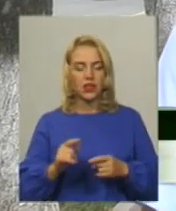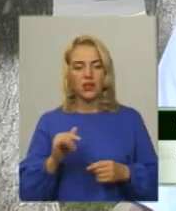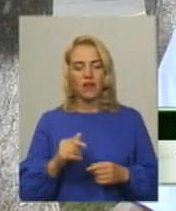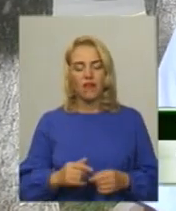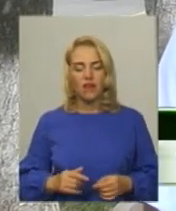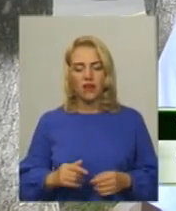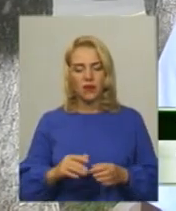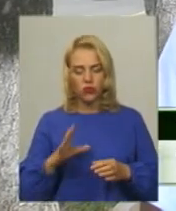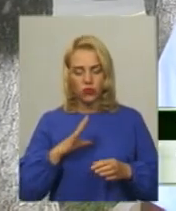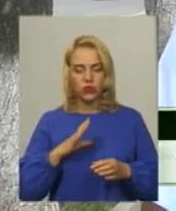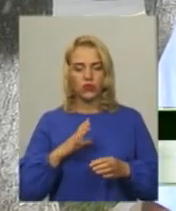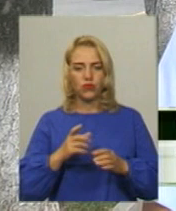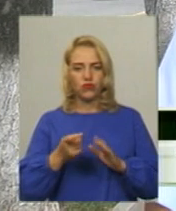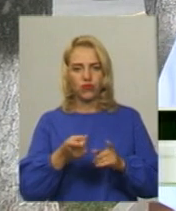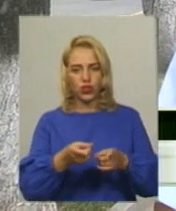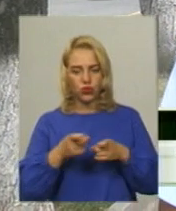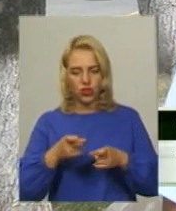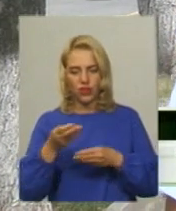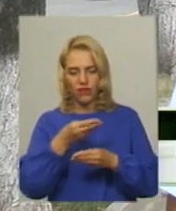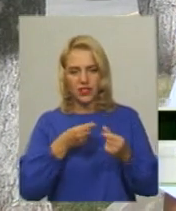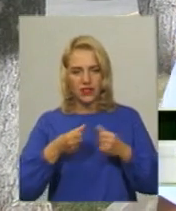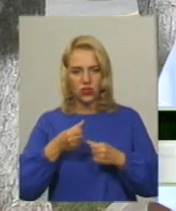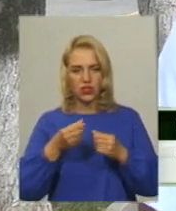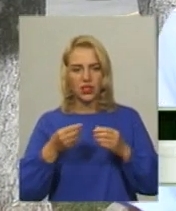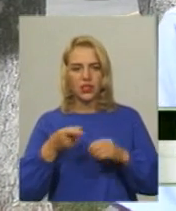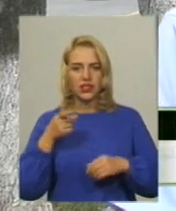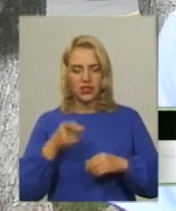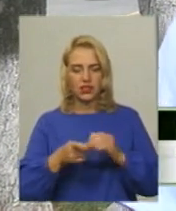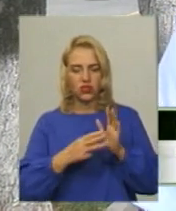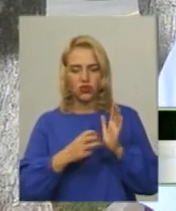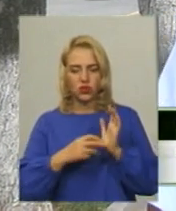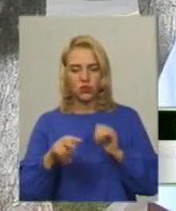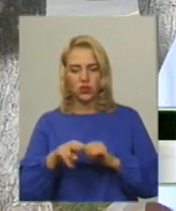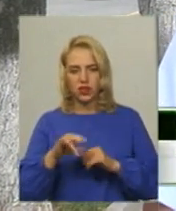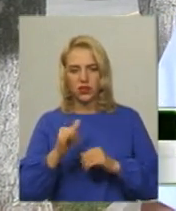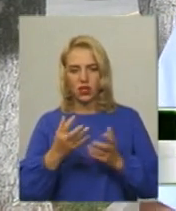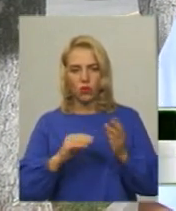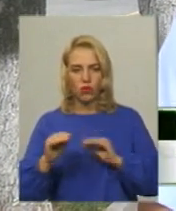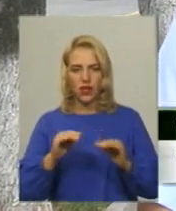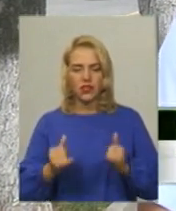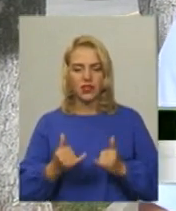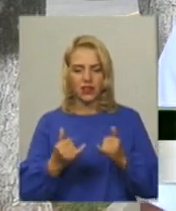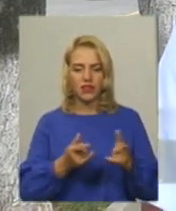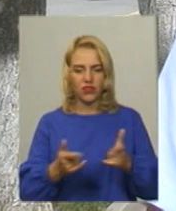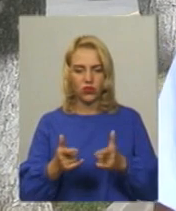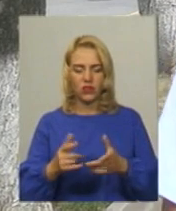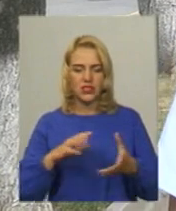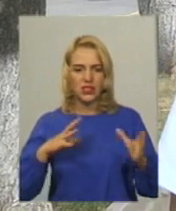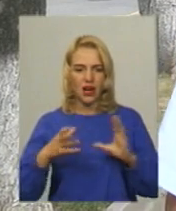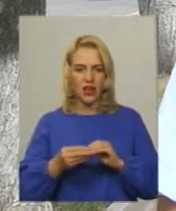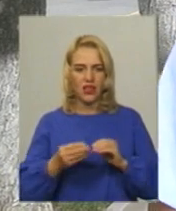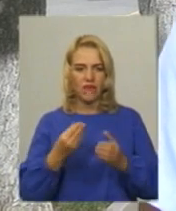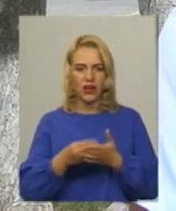вилучено фальсифікату понад 1800 літрів та обладнання для його виготовлення Загальна вартість майна